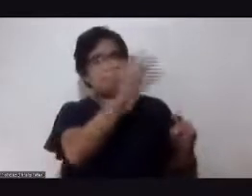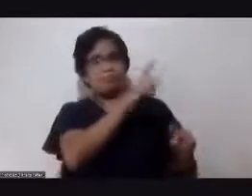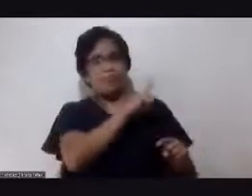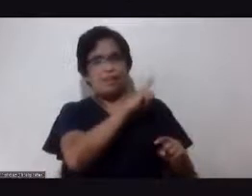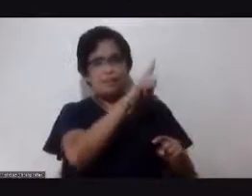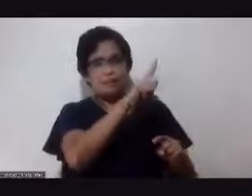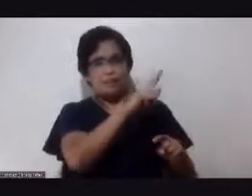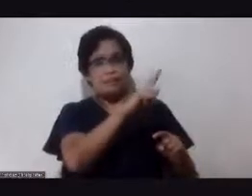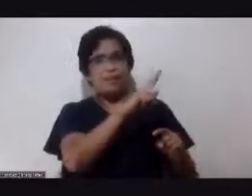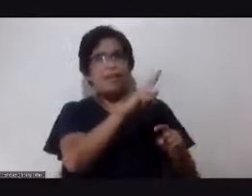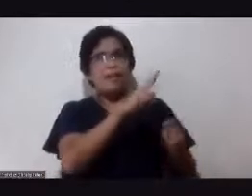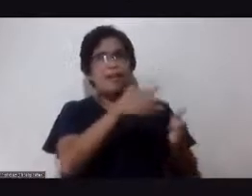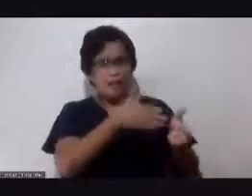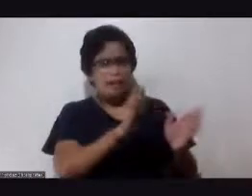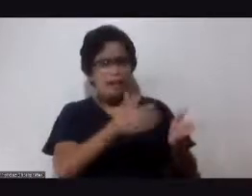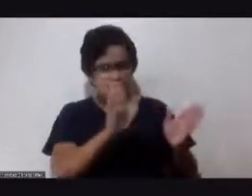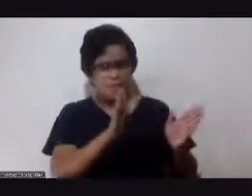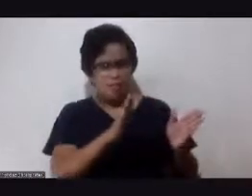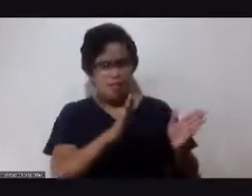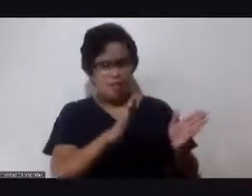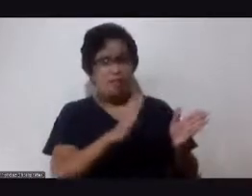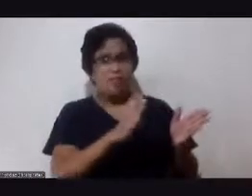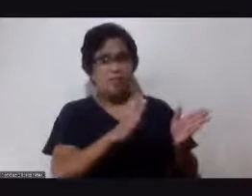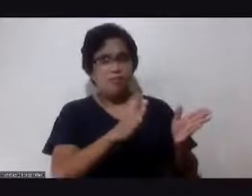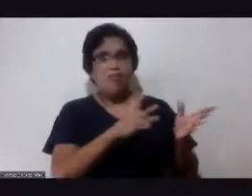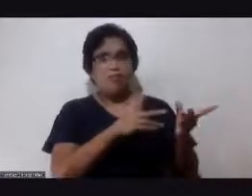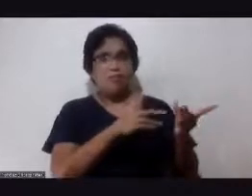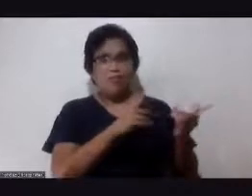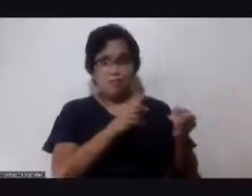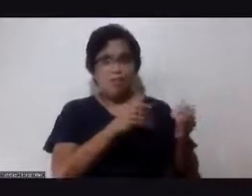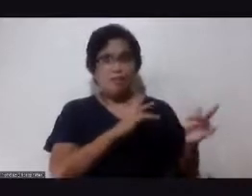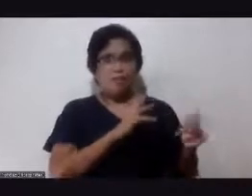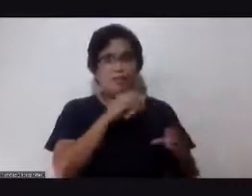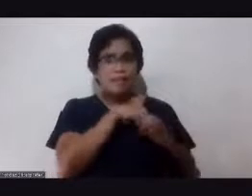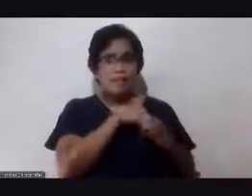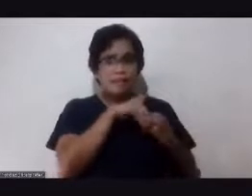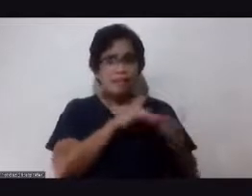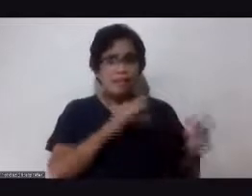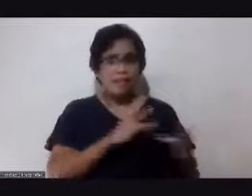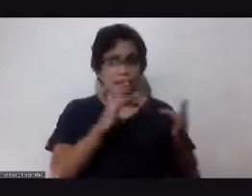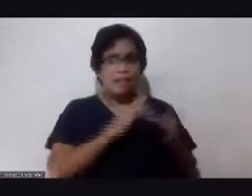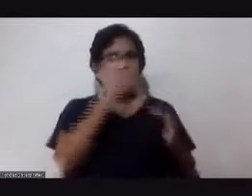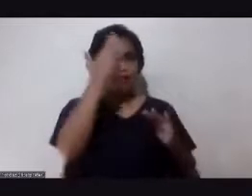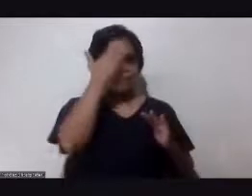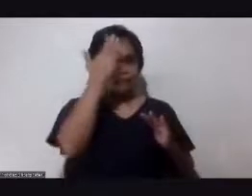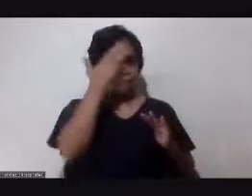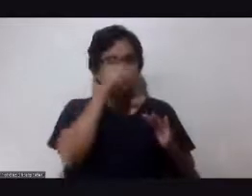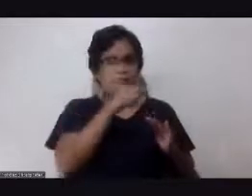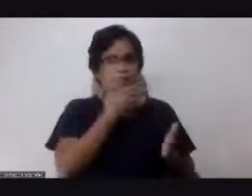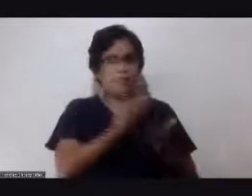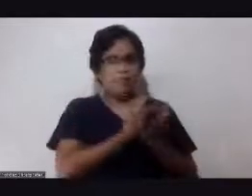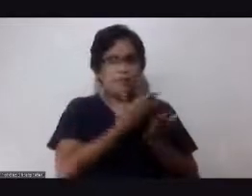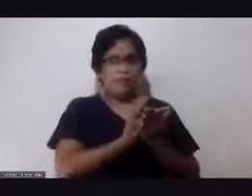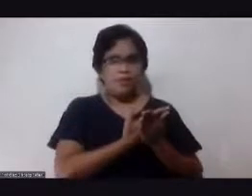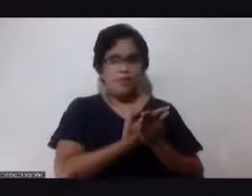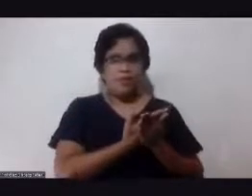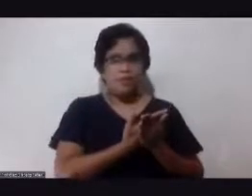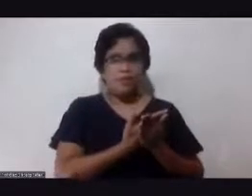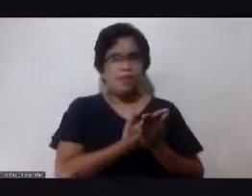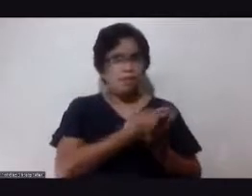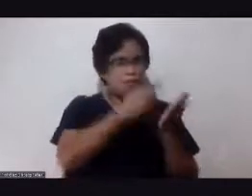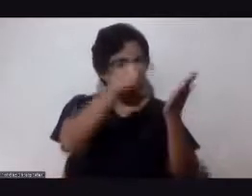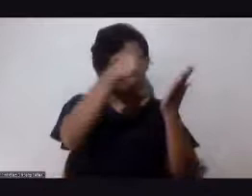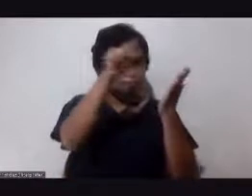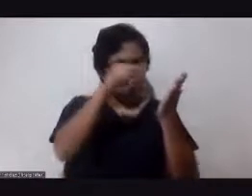ipayagan po natin kumilos ito sa ating puso at gawin po natin yung maganda para sa atin. That as we change ourselves,